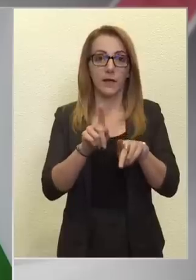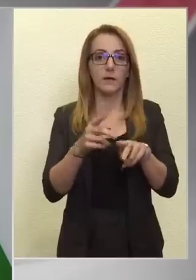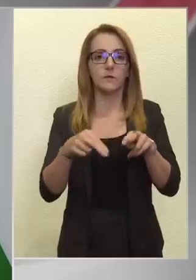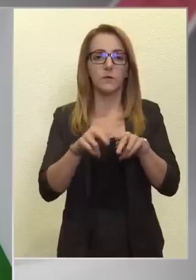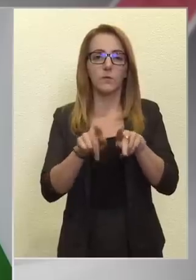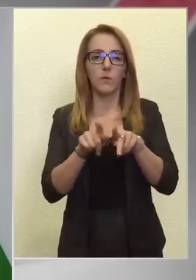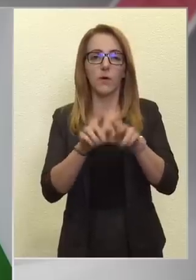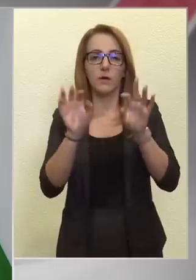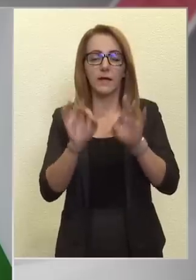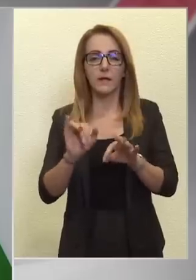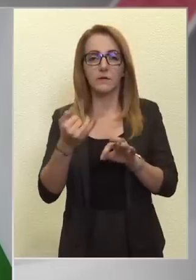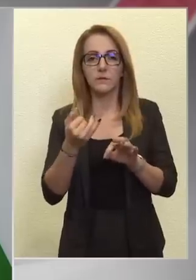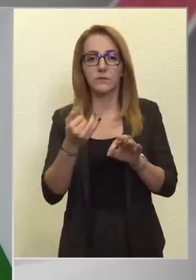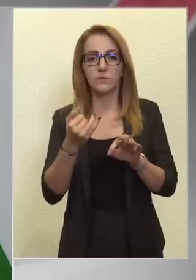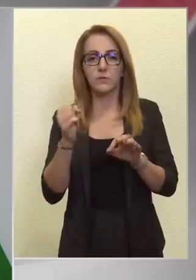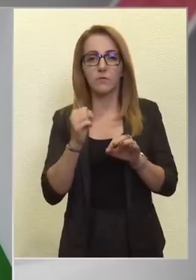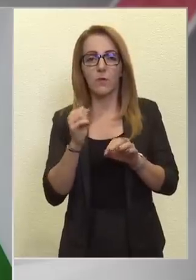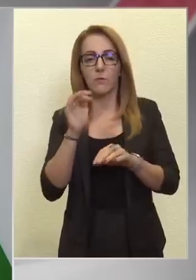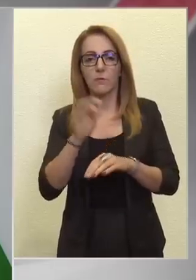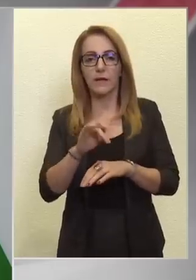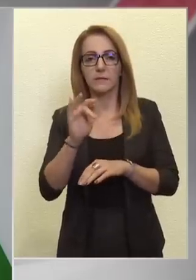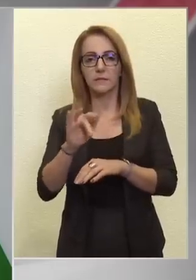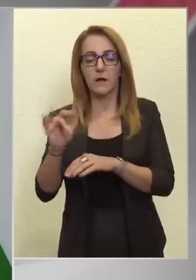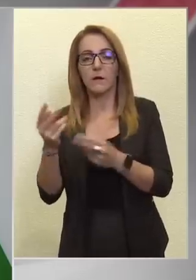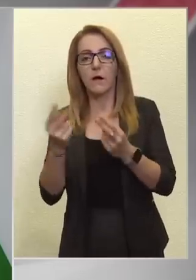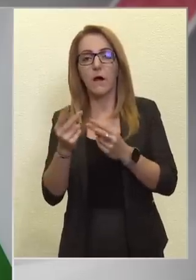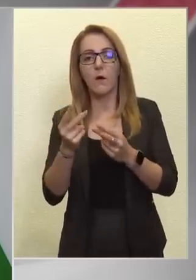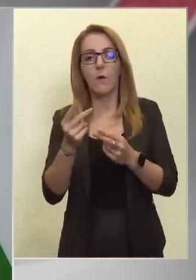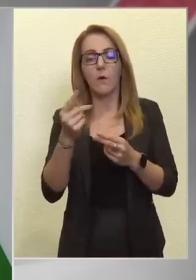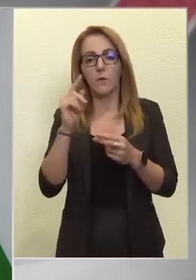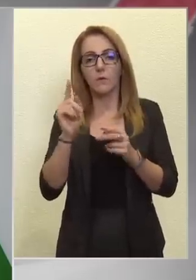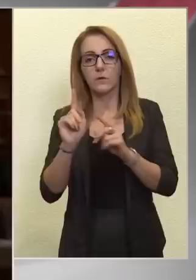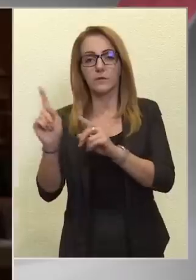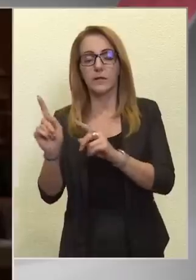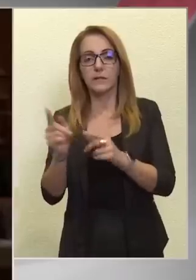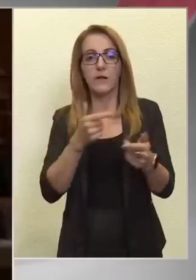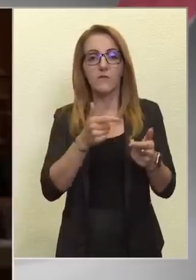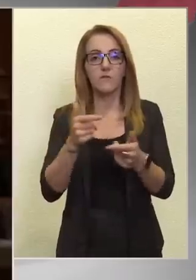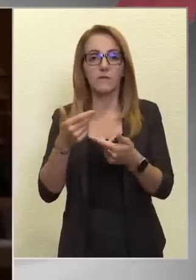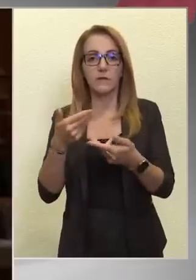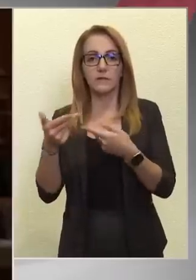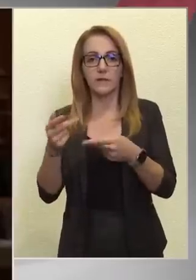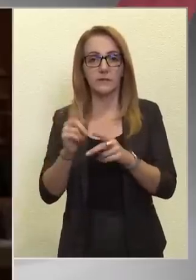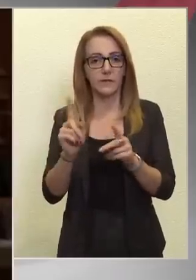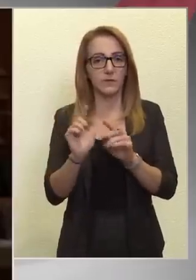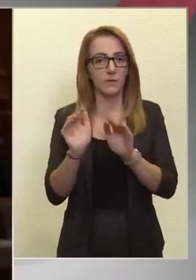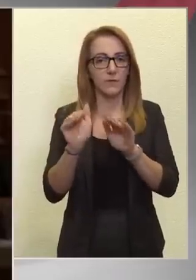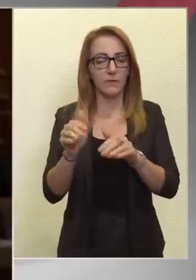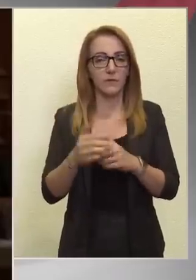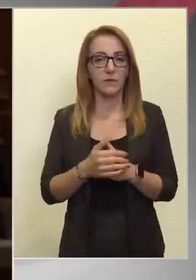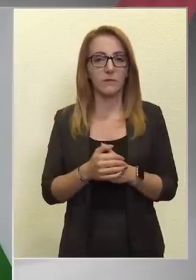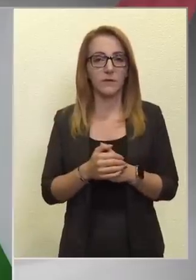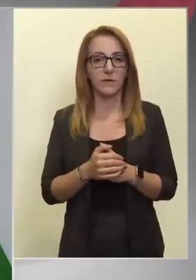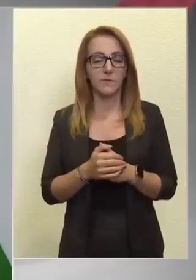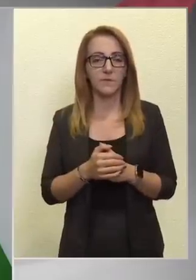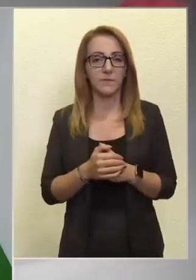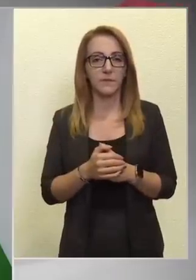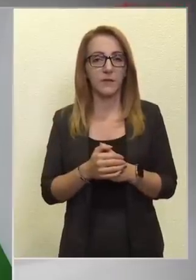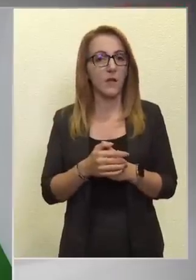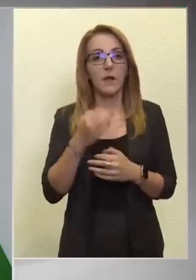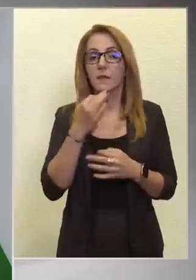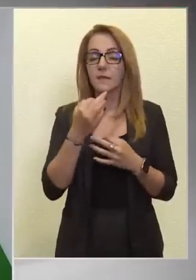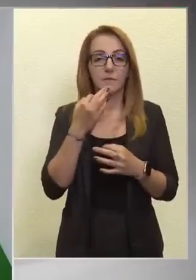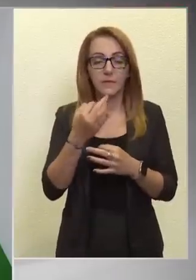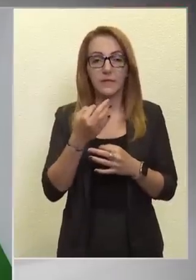több olyan gyárat is bombáztak, ahol az orosz állítás szerint fegyverek voltak. Nem támadtak meg az orosz. Az nem